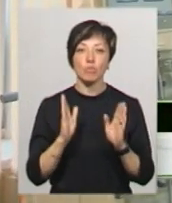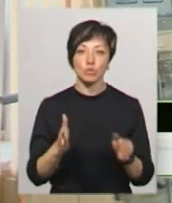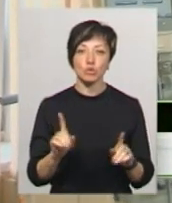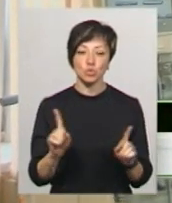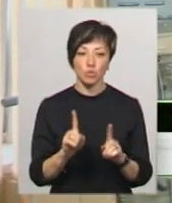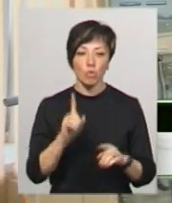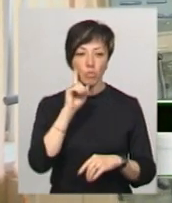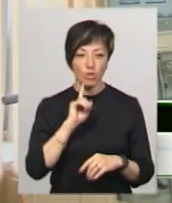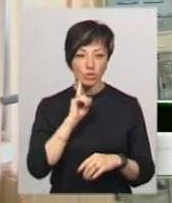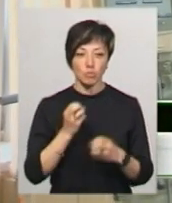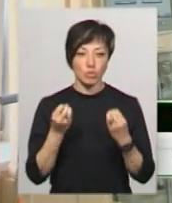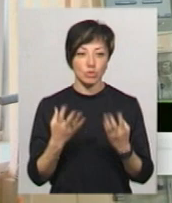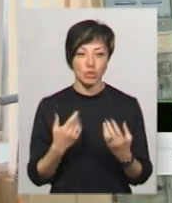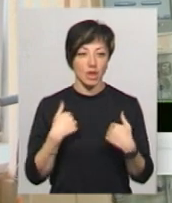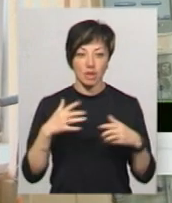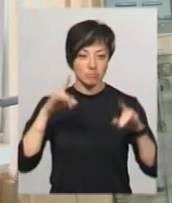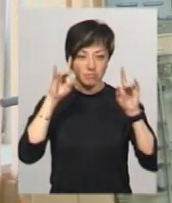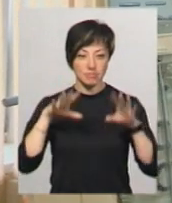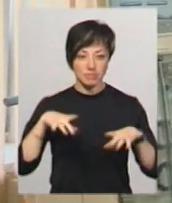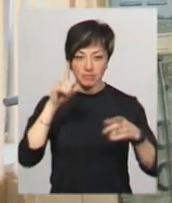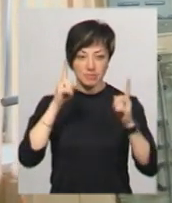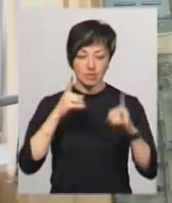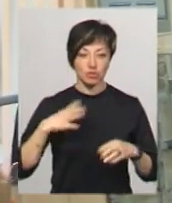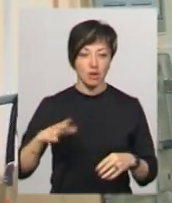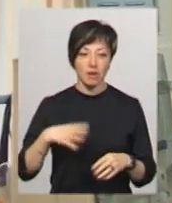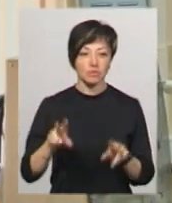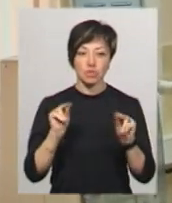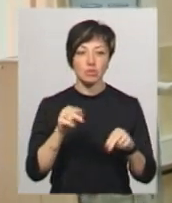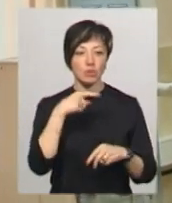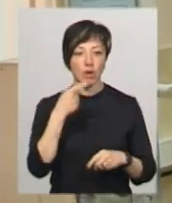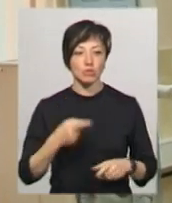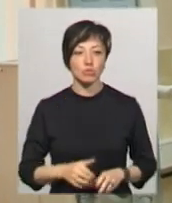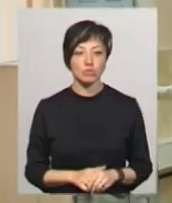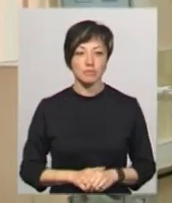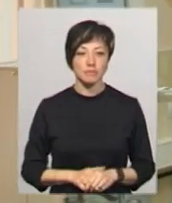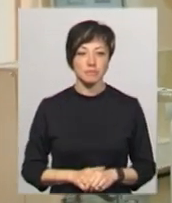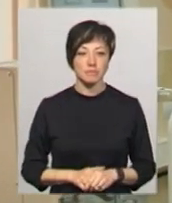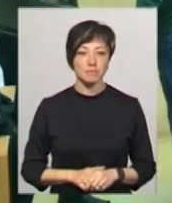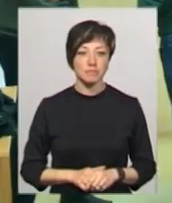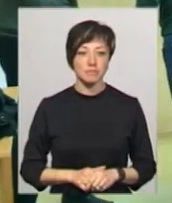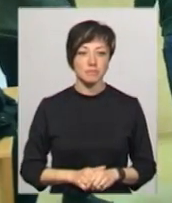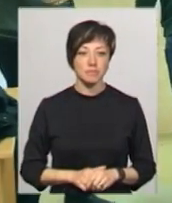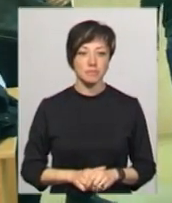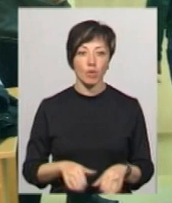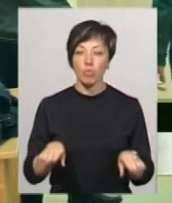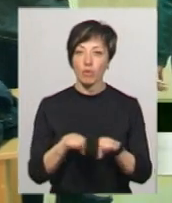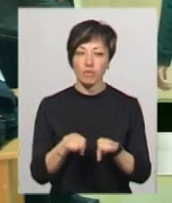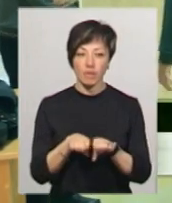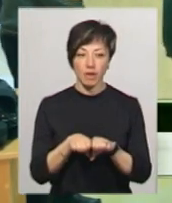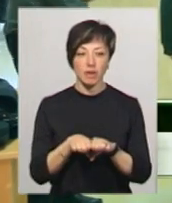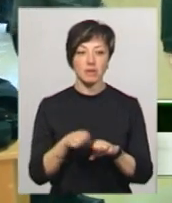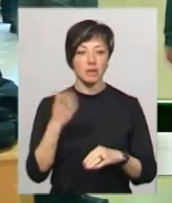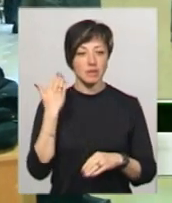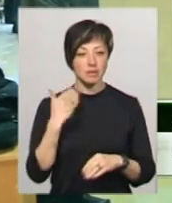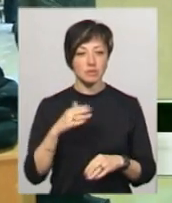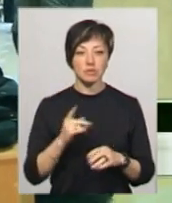і що. А поки що просто я навіть не чекав такого. Я не чекав, чесно кажу. В порівнянні, звісно, дуже гарне